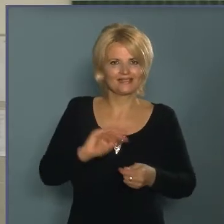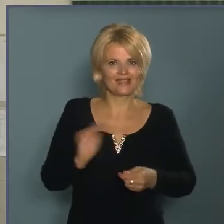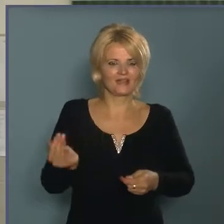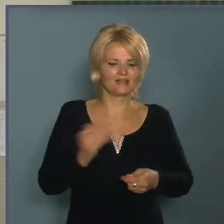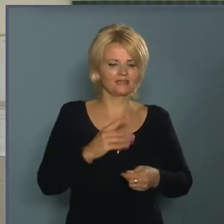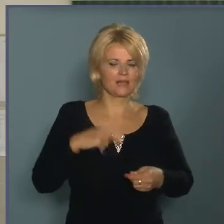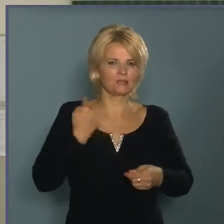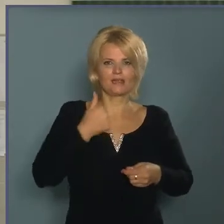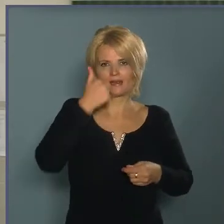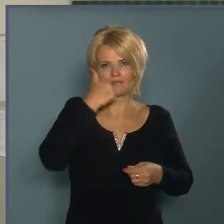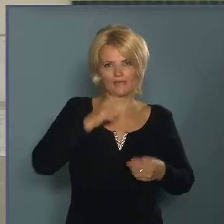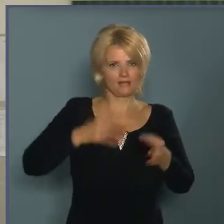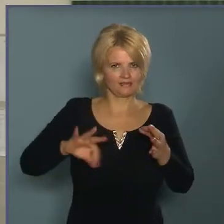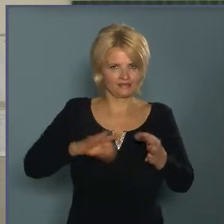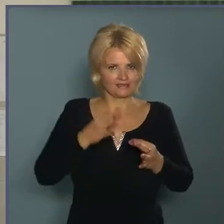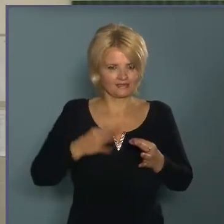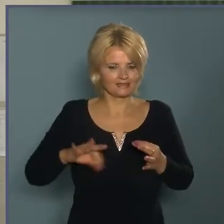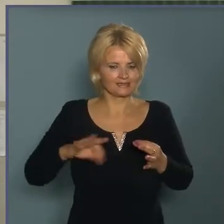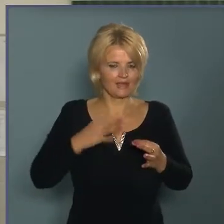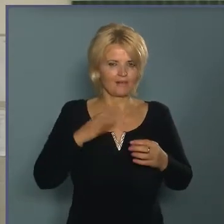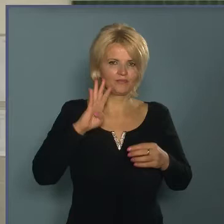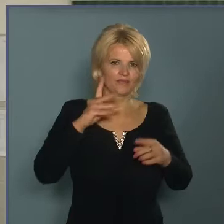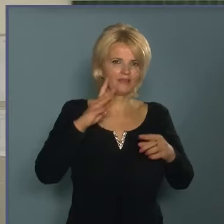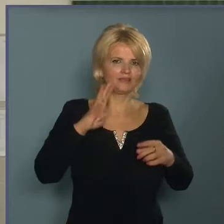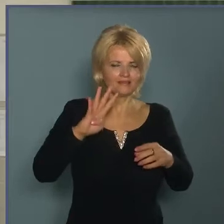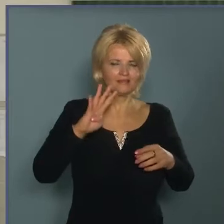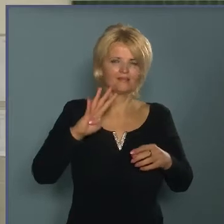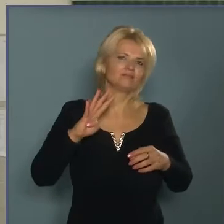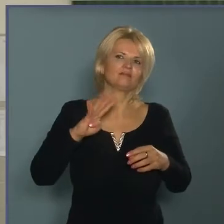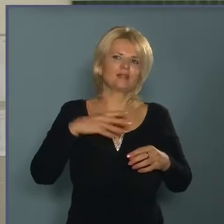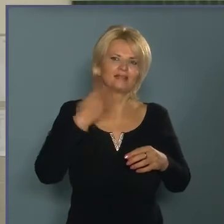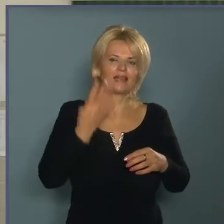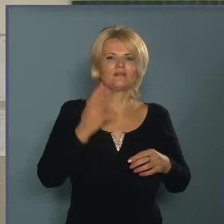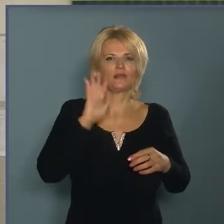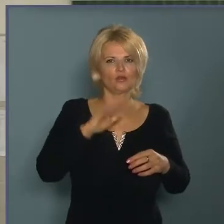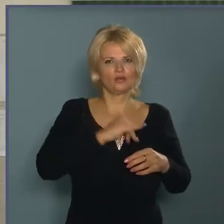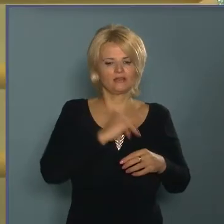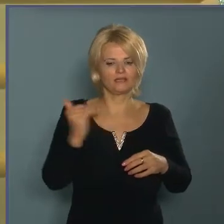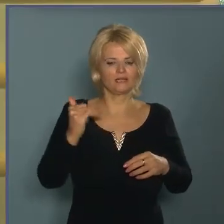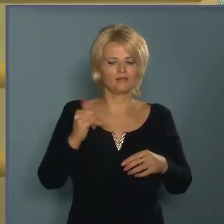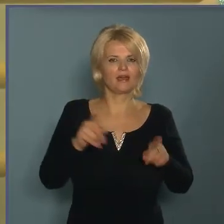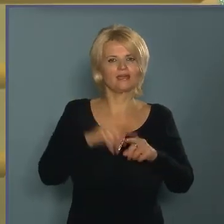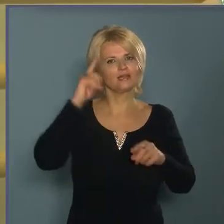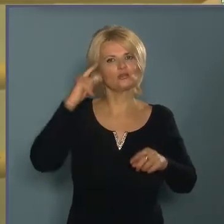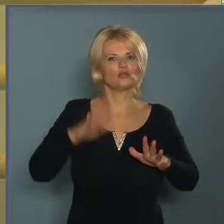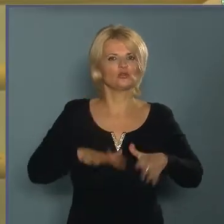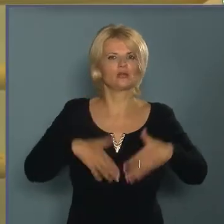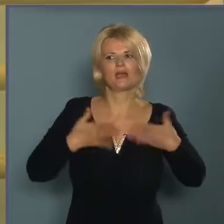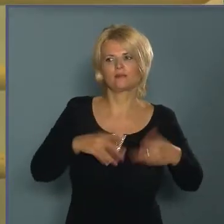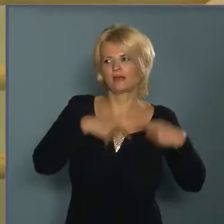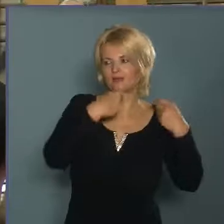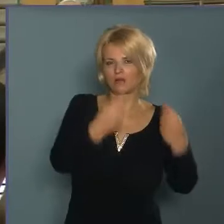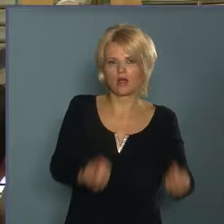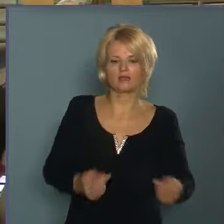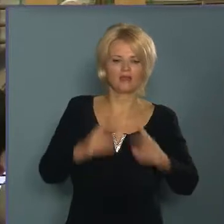Mivel mi népzenét muzsikálunk, most majd estőben négy és fél évtizede, mi ezen keresztül tudjuk ezt az élményt adni. De ezt